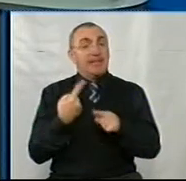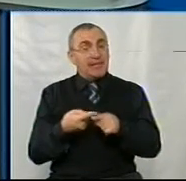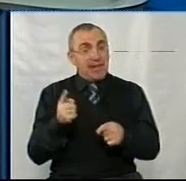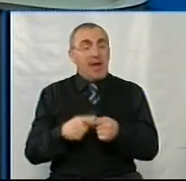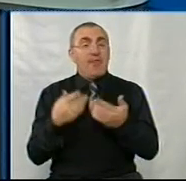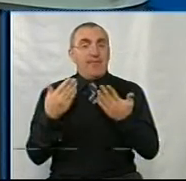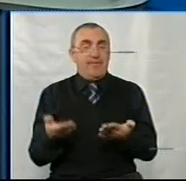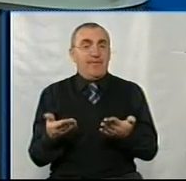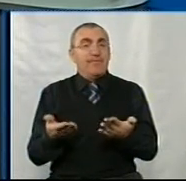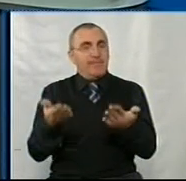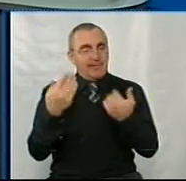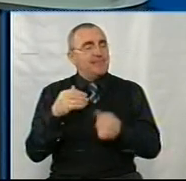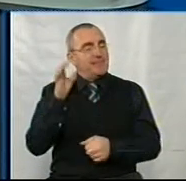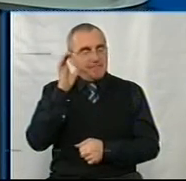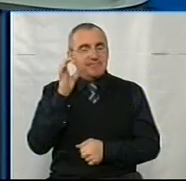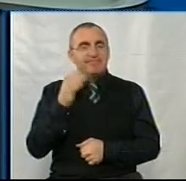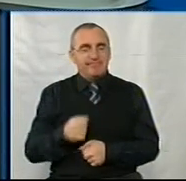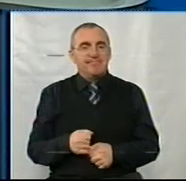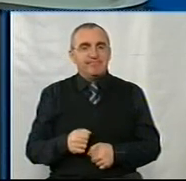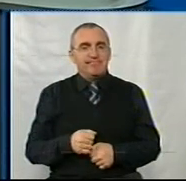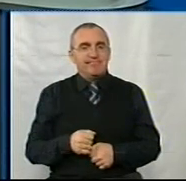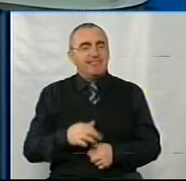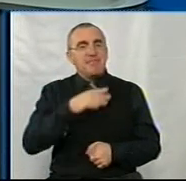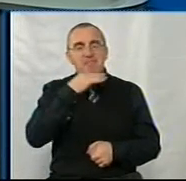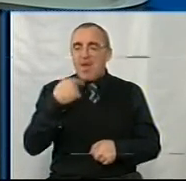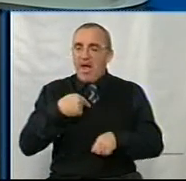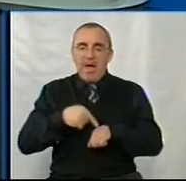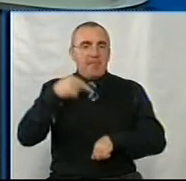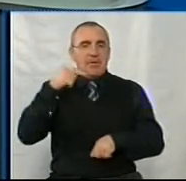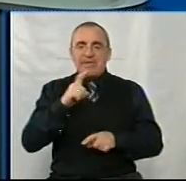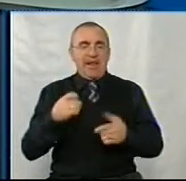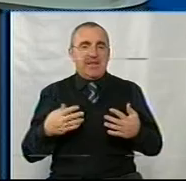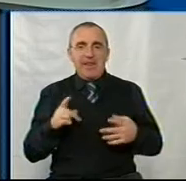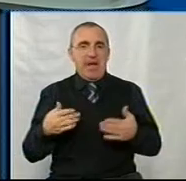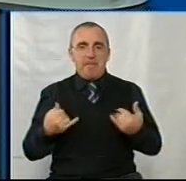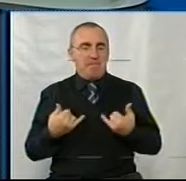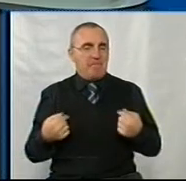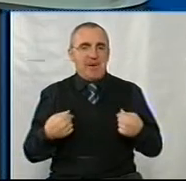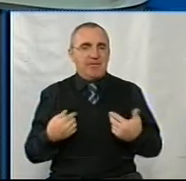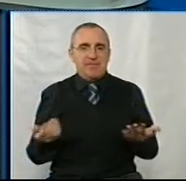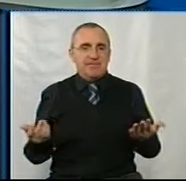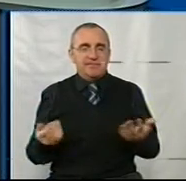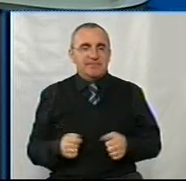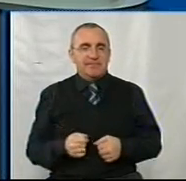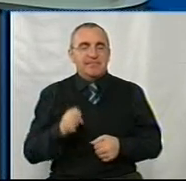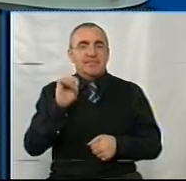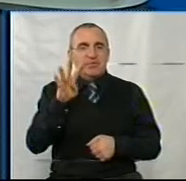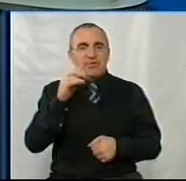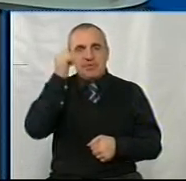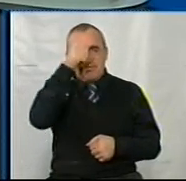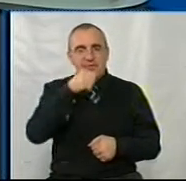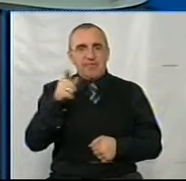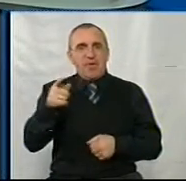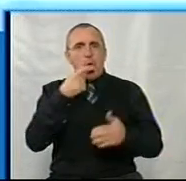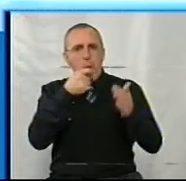от... Слухайте, давайте... Забагато емоцій навіть для мене. Так, так. 14-й рік ви